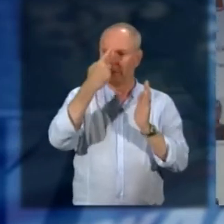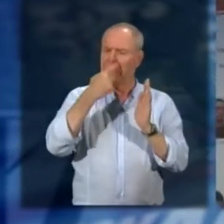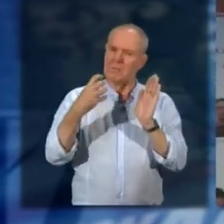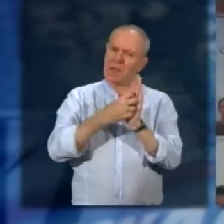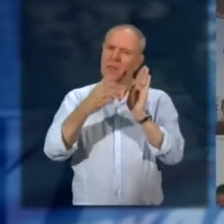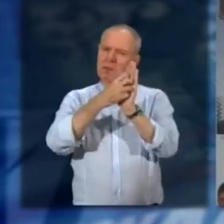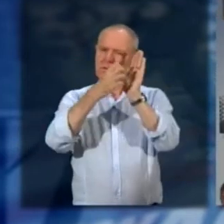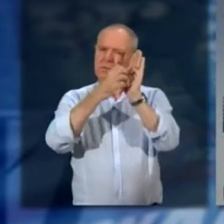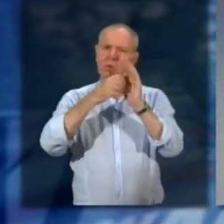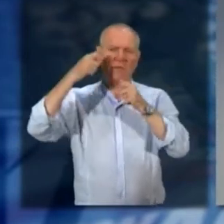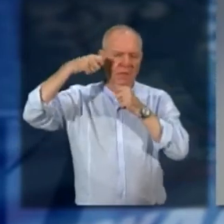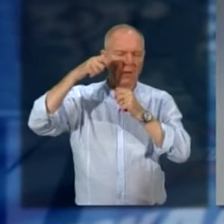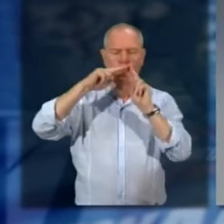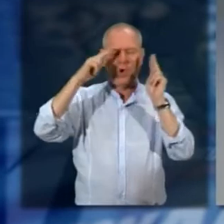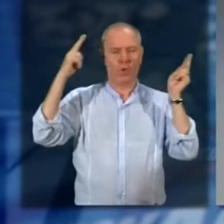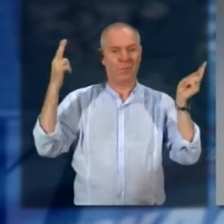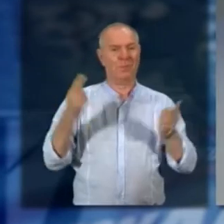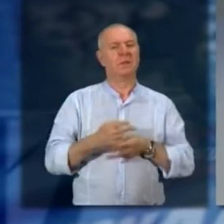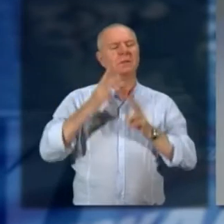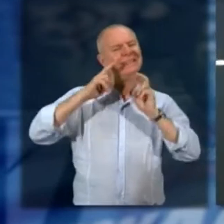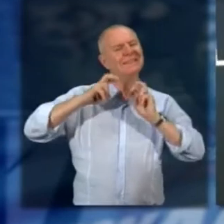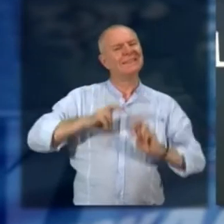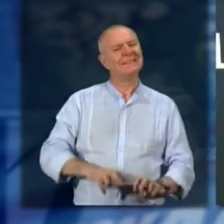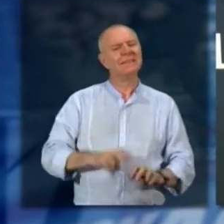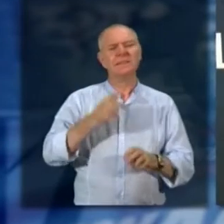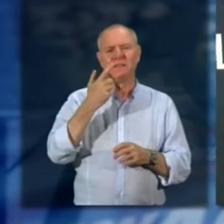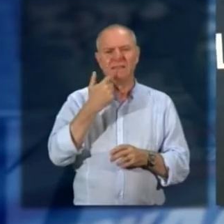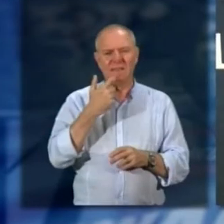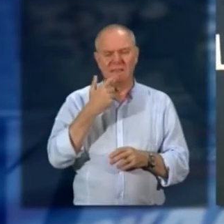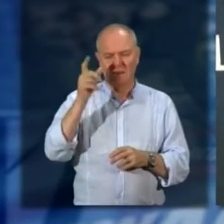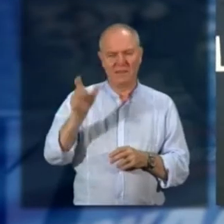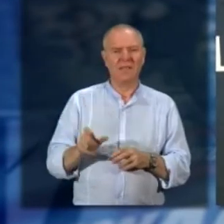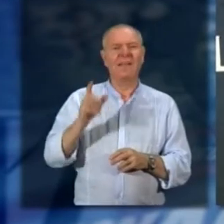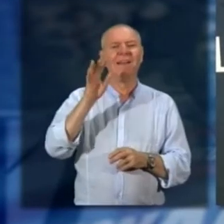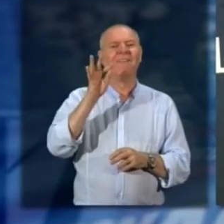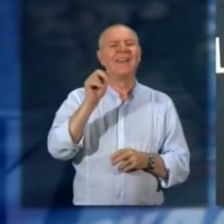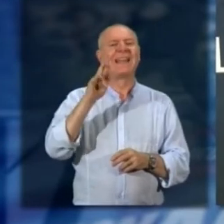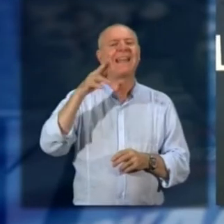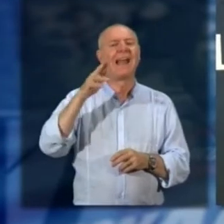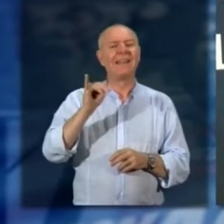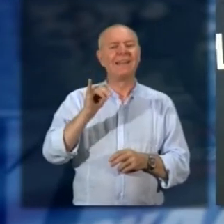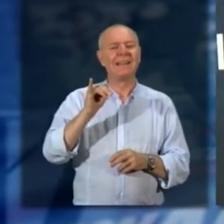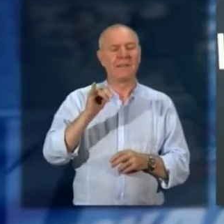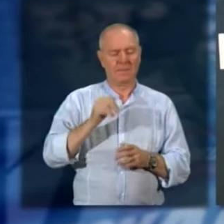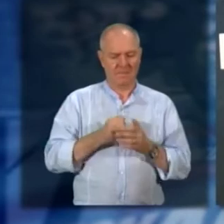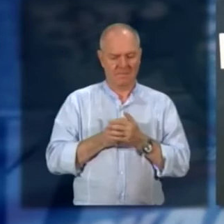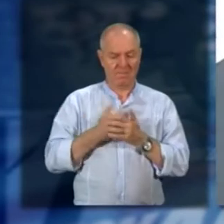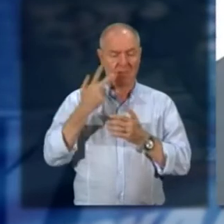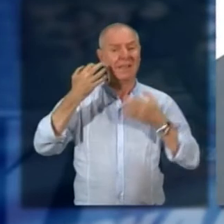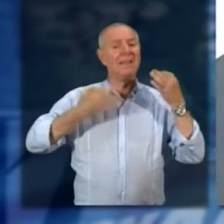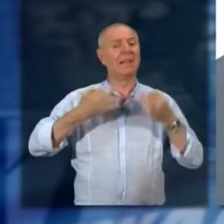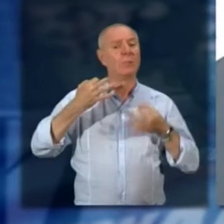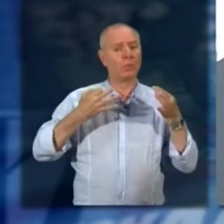L'inchiesta, che fa capo al sostituto Gianluca Periani, ha confezionato le accuse e poi il giudice per le indagini